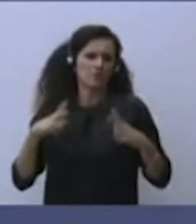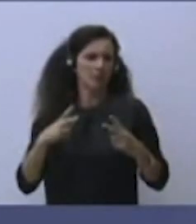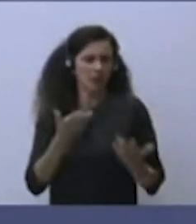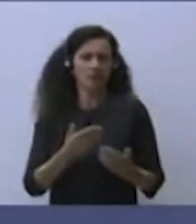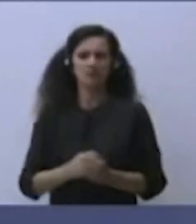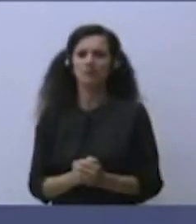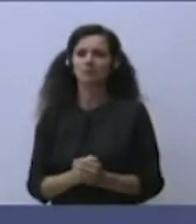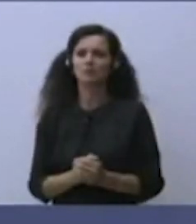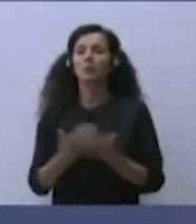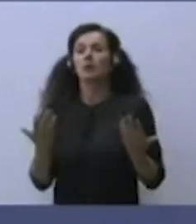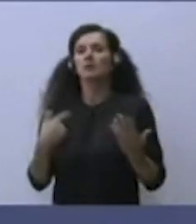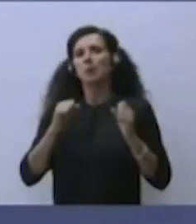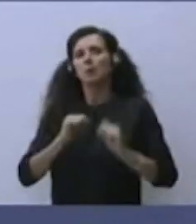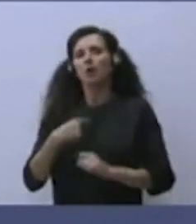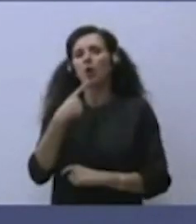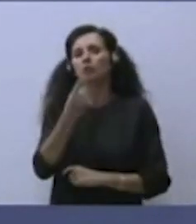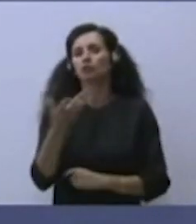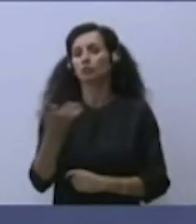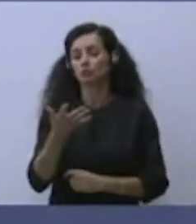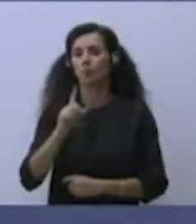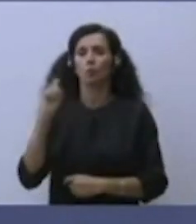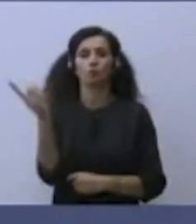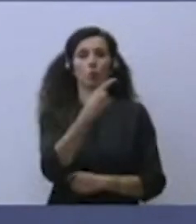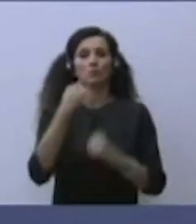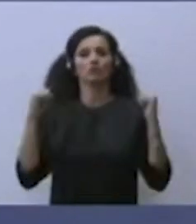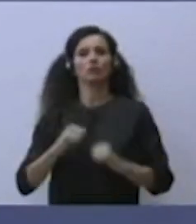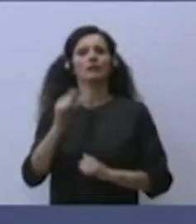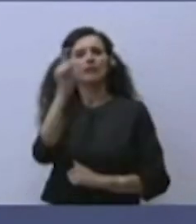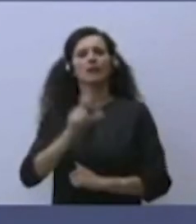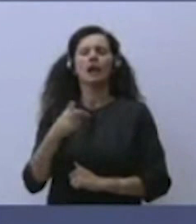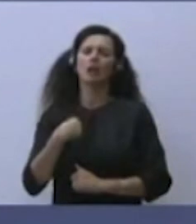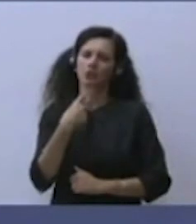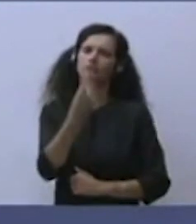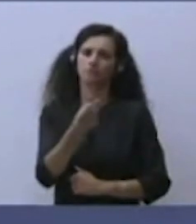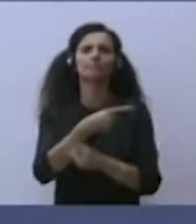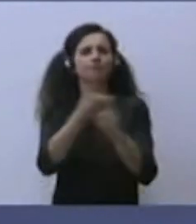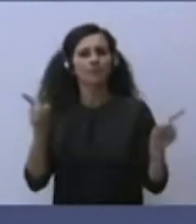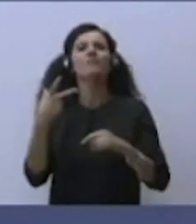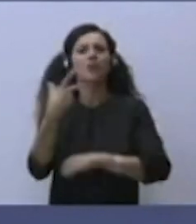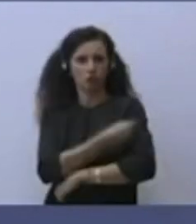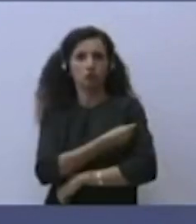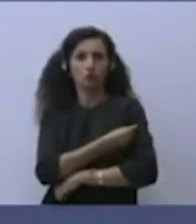La prima cosa che devo dire è invito tutti gli italiani a vaccinarsi e a farlo subito.